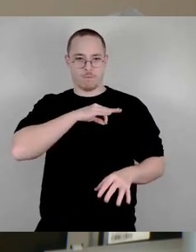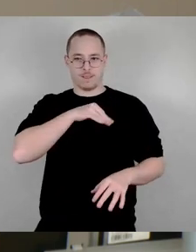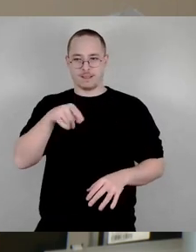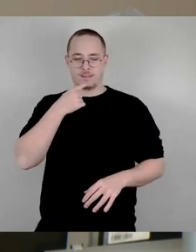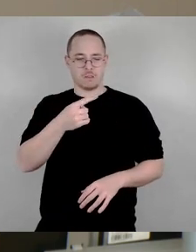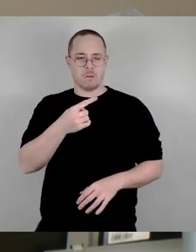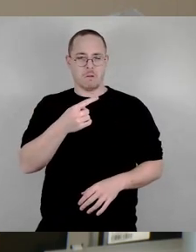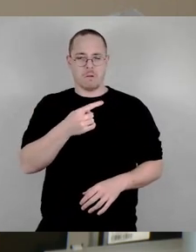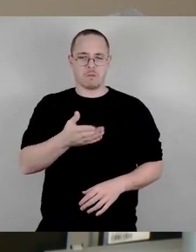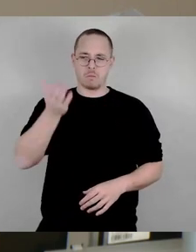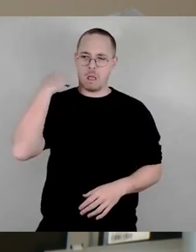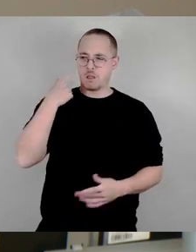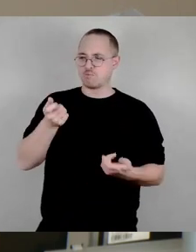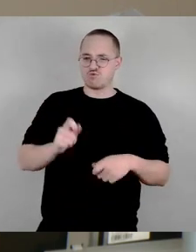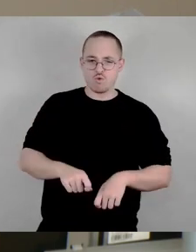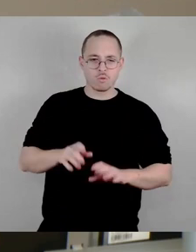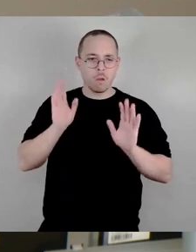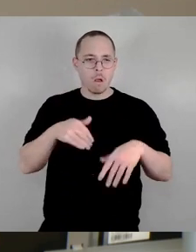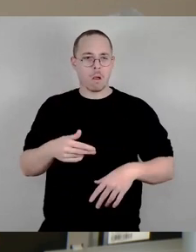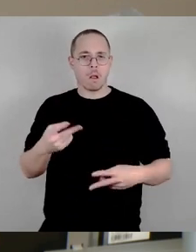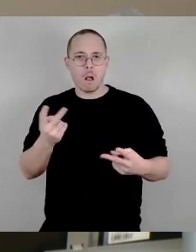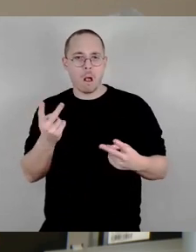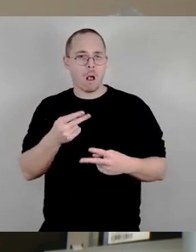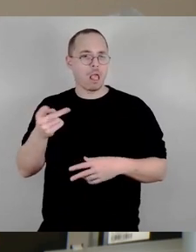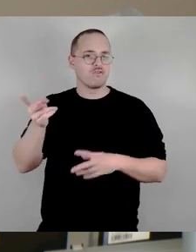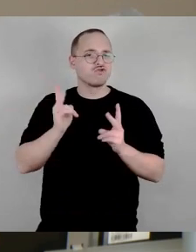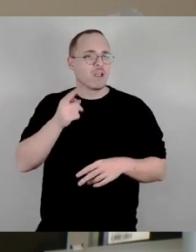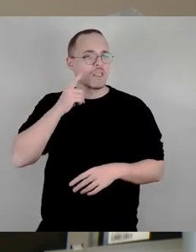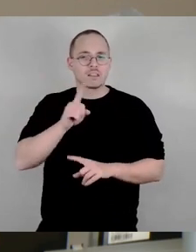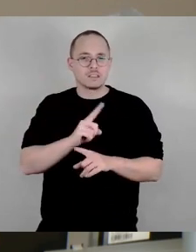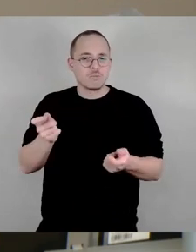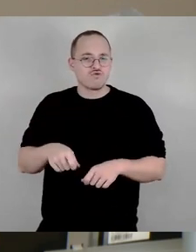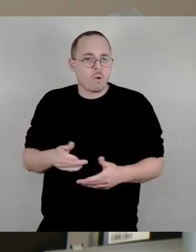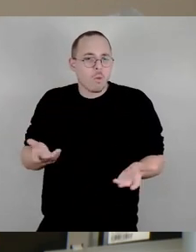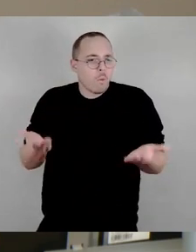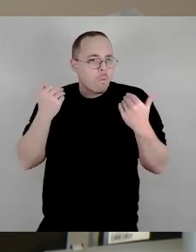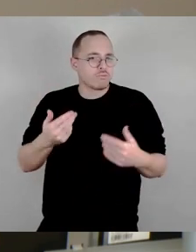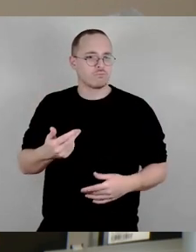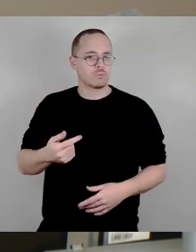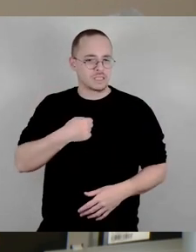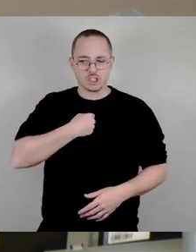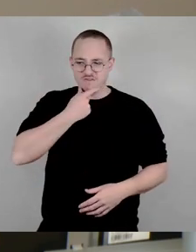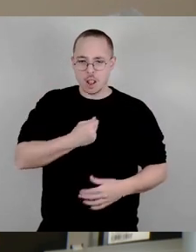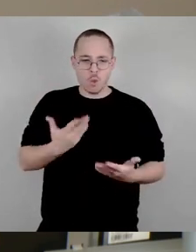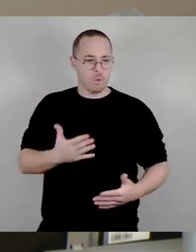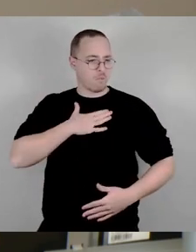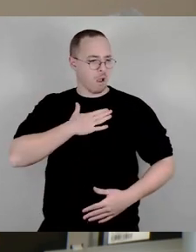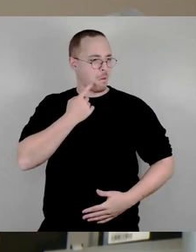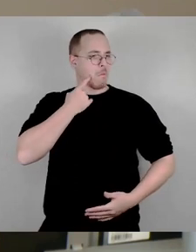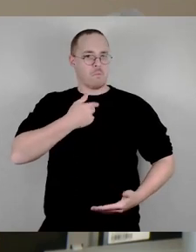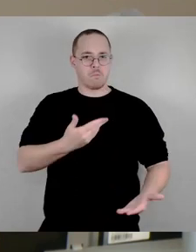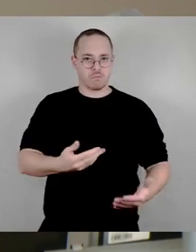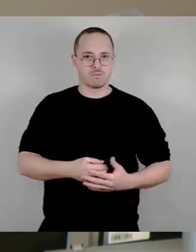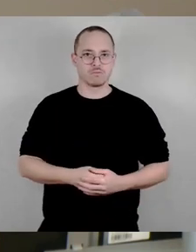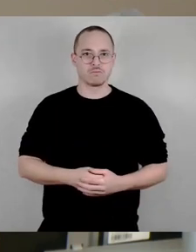irgendjemand beschlossen hat, das sind keine Stadträte, keine Stadträtin, das ist mir egal, ich will das, was ich will oder das, was aus meinem Telefon kommt, wenn ich angerufen